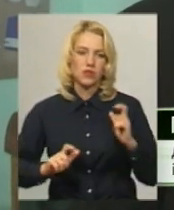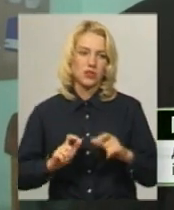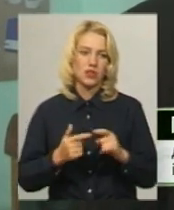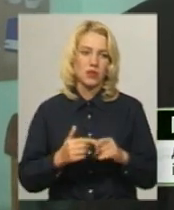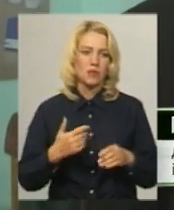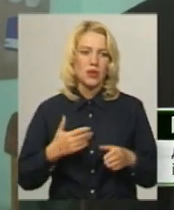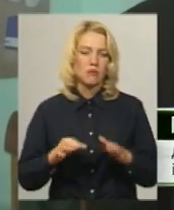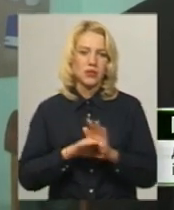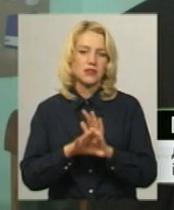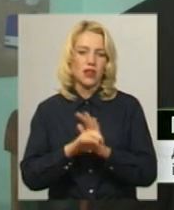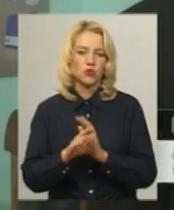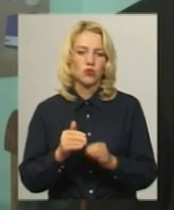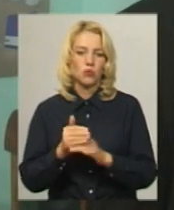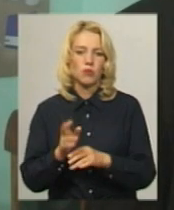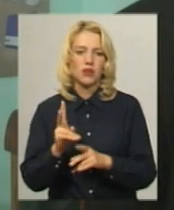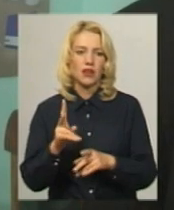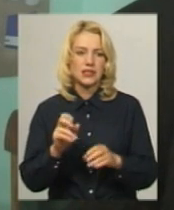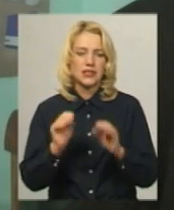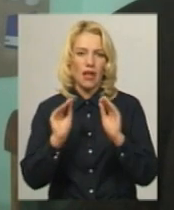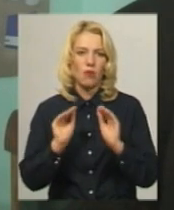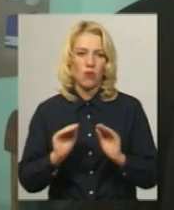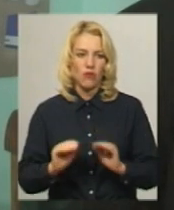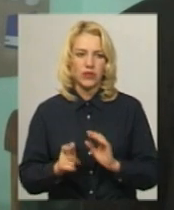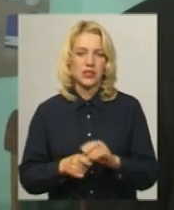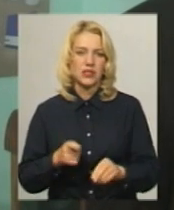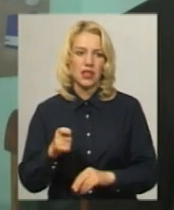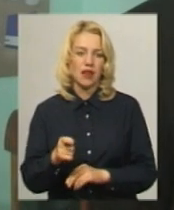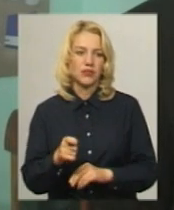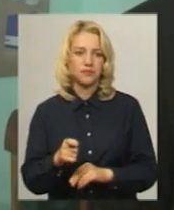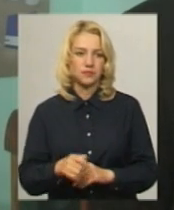допомагаємо, як заповнити заяви.